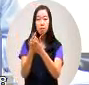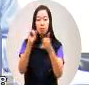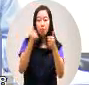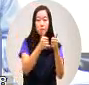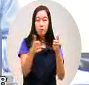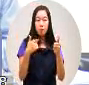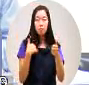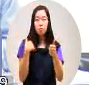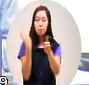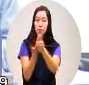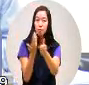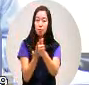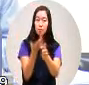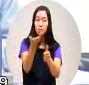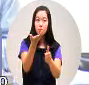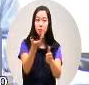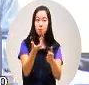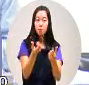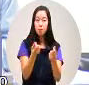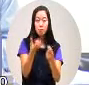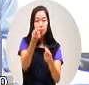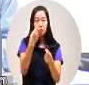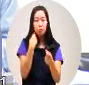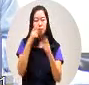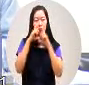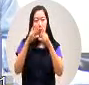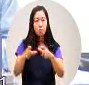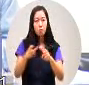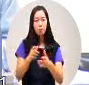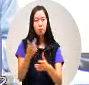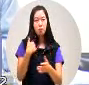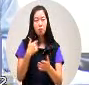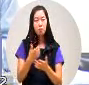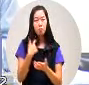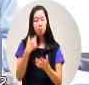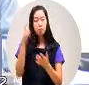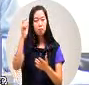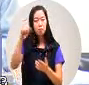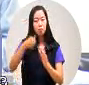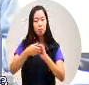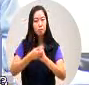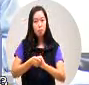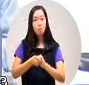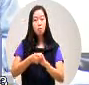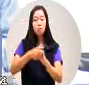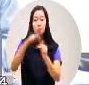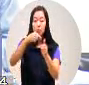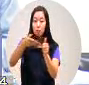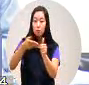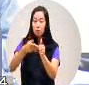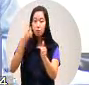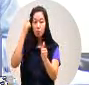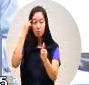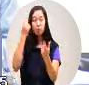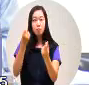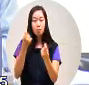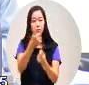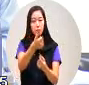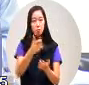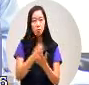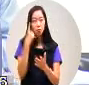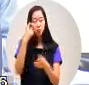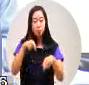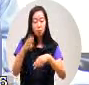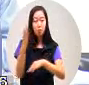给你的直选你的回答我肯定你有教育理念你的教育行